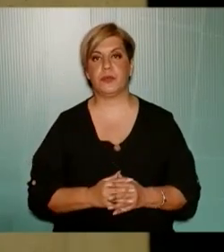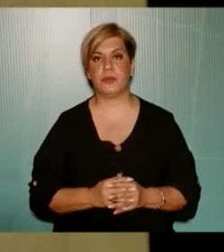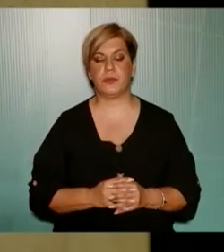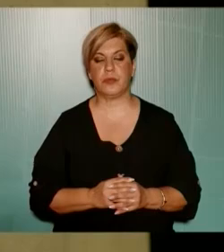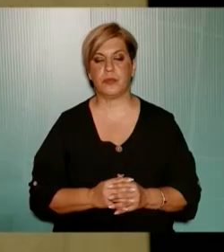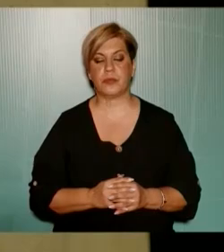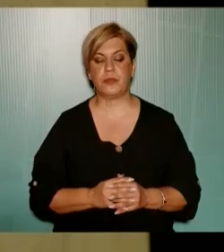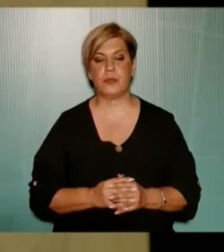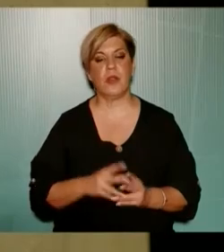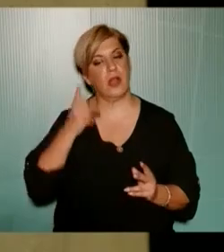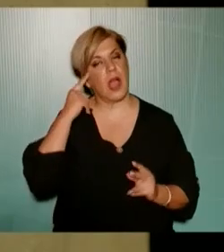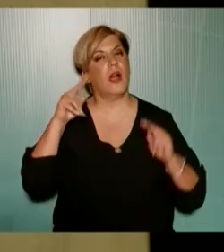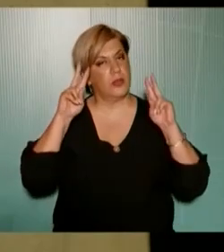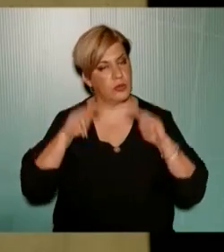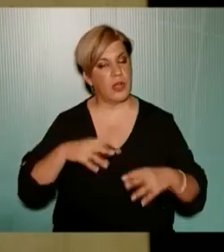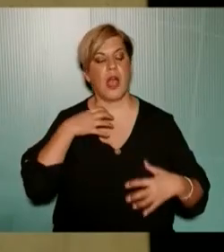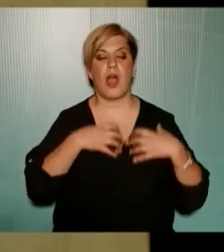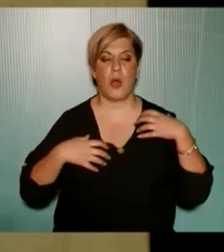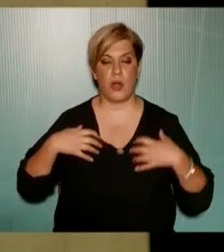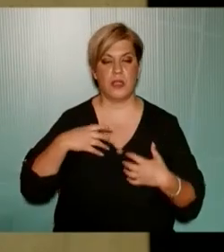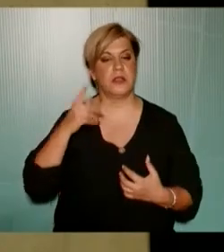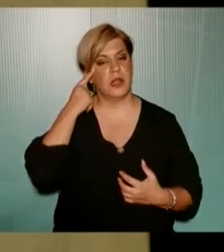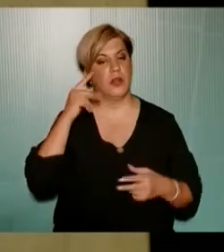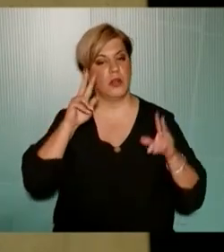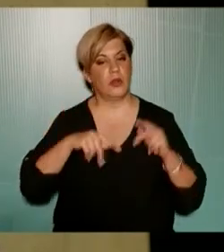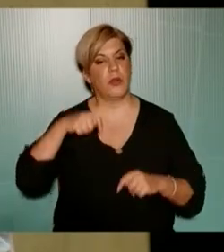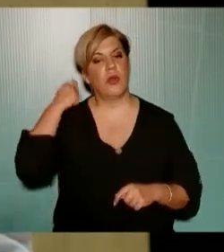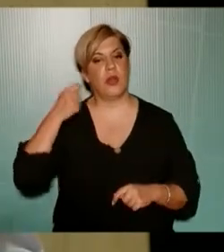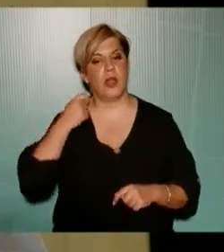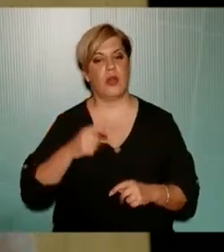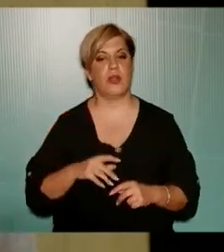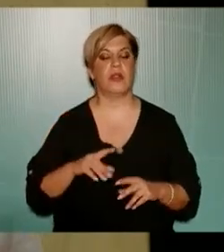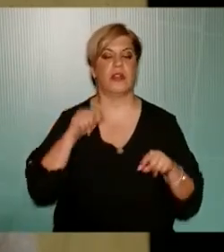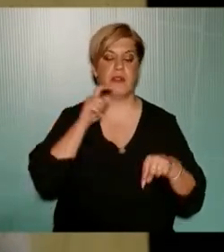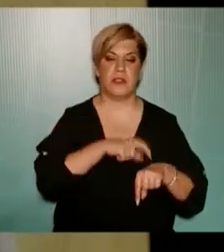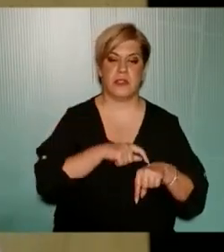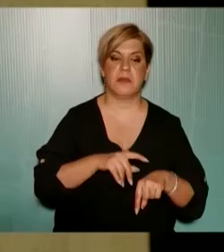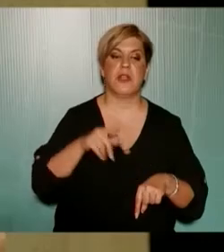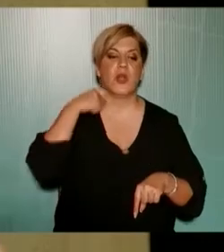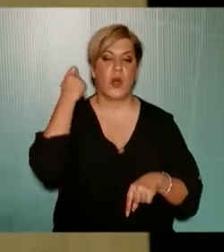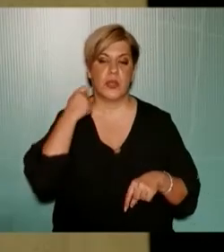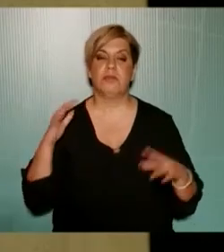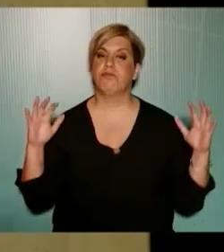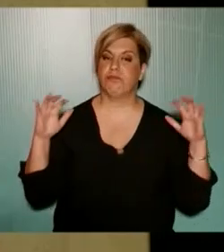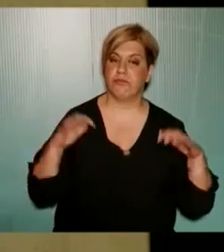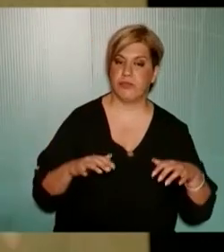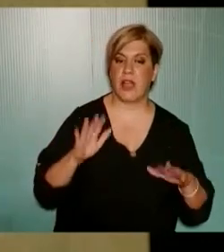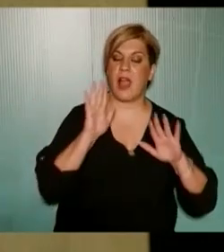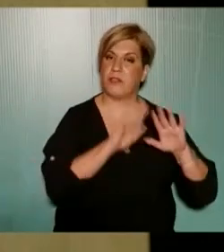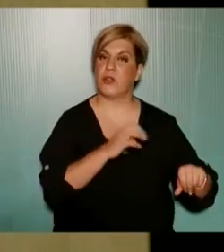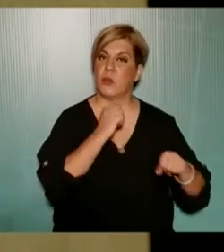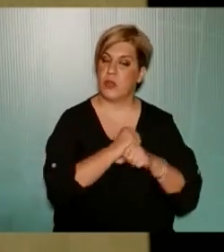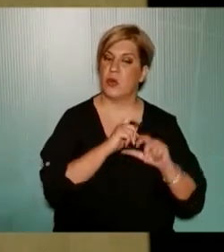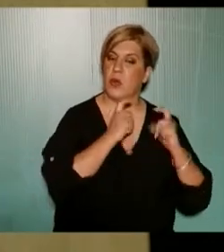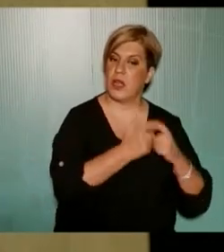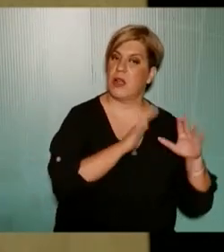και να γνωρίζω τις αγωνίες να βιώνω τις αγωνίες των γονέων Το ότι σήμερα οι γονείς ήρθαν εδώ πέρα αφήσαν τις δουλειές τους οι